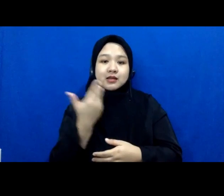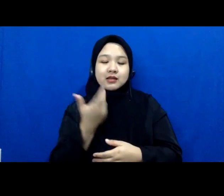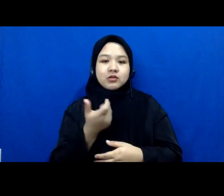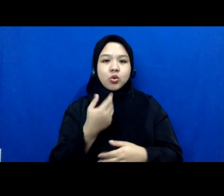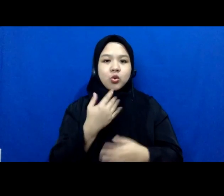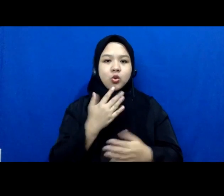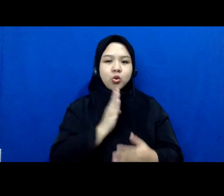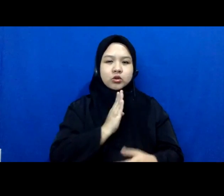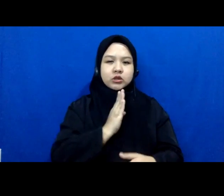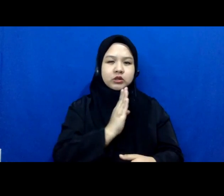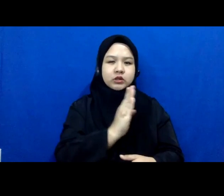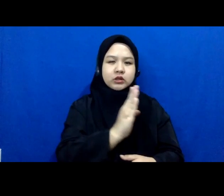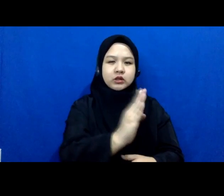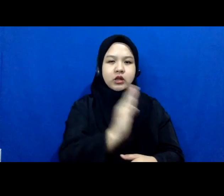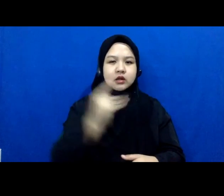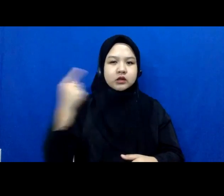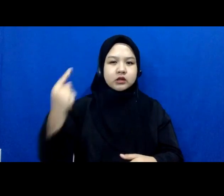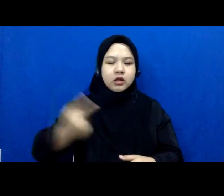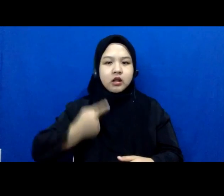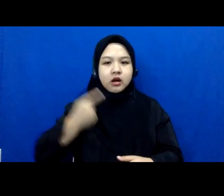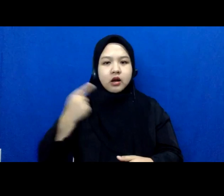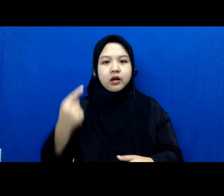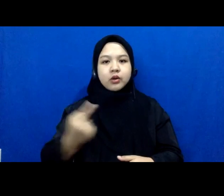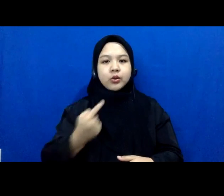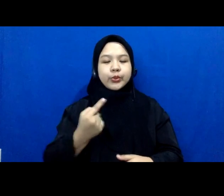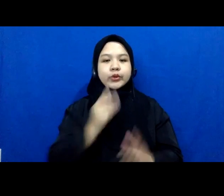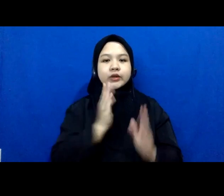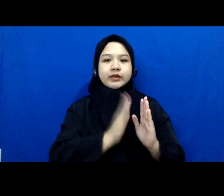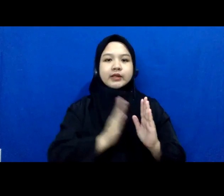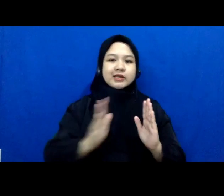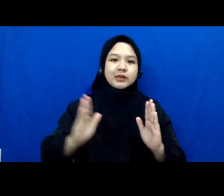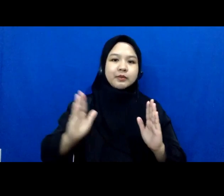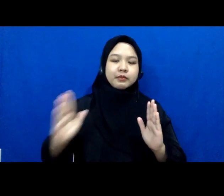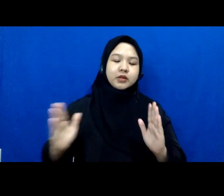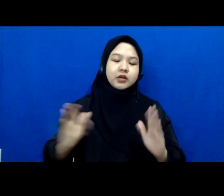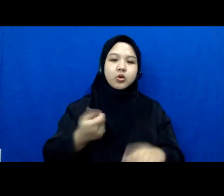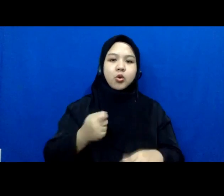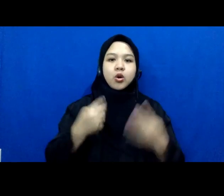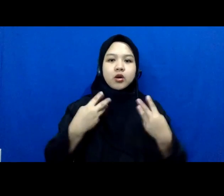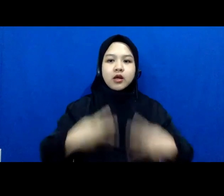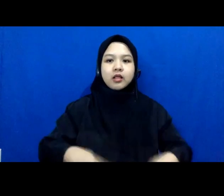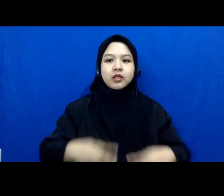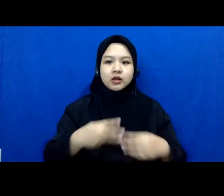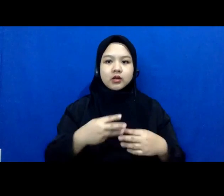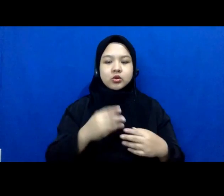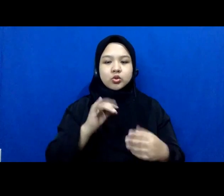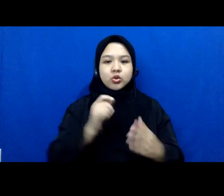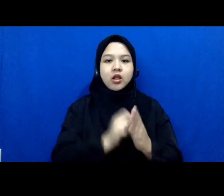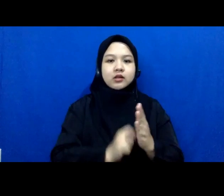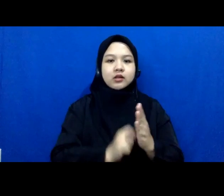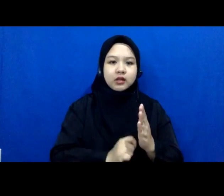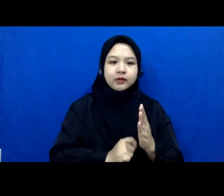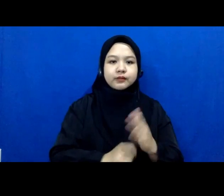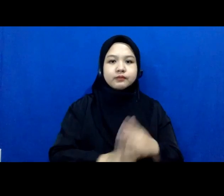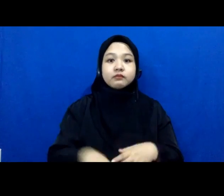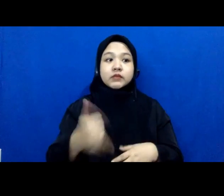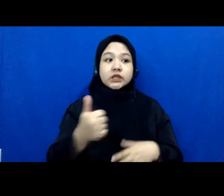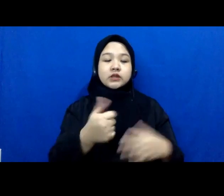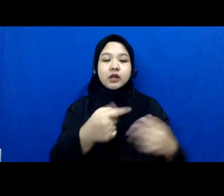selalu disiplin dalam menerapkan kode etik jurnalistik yang kedua itu mungkin berjajaring dengan